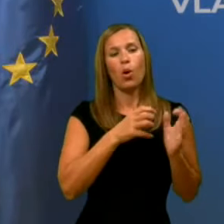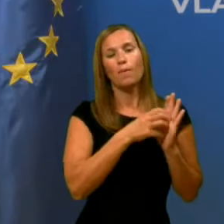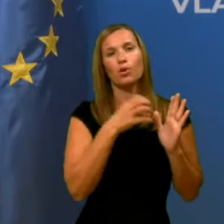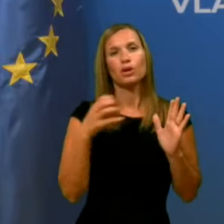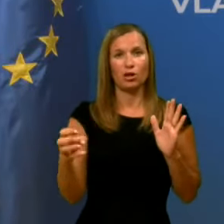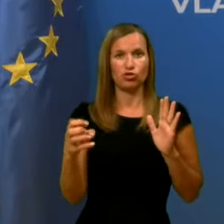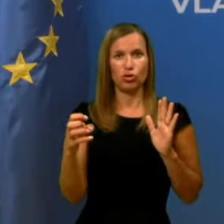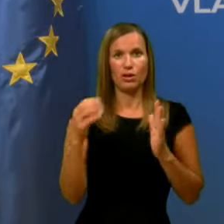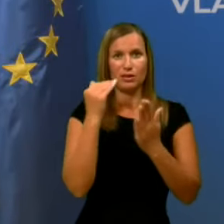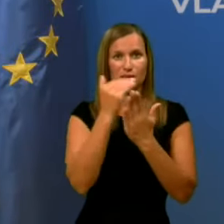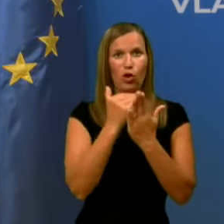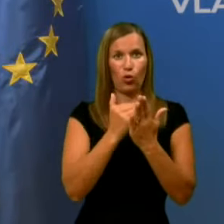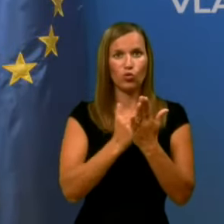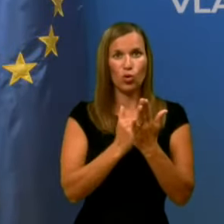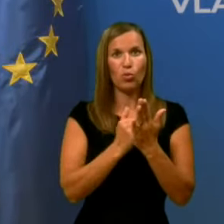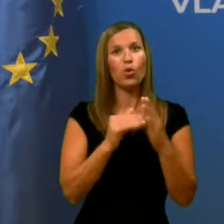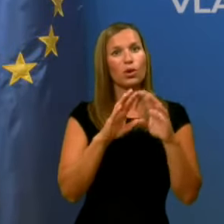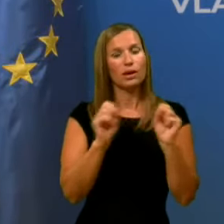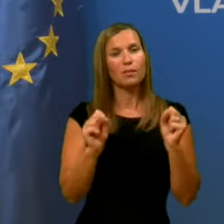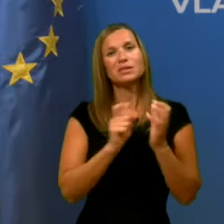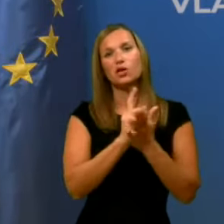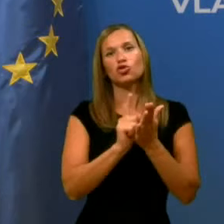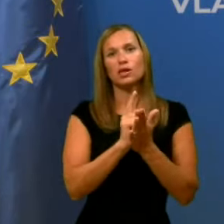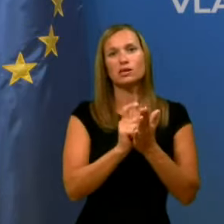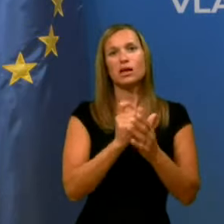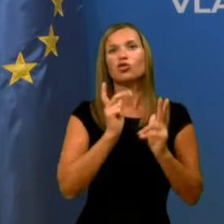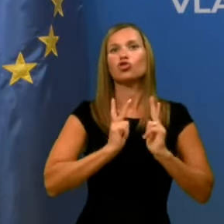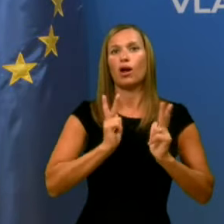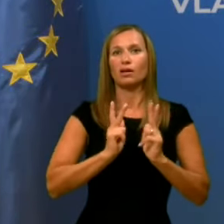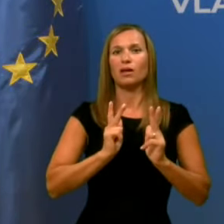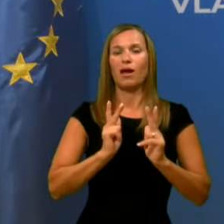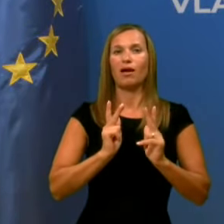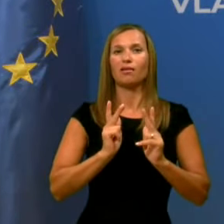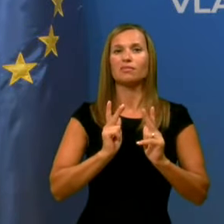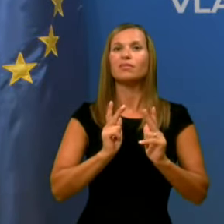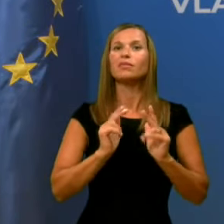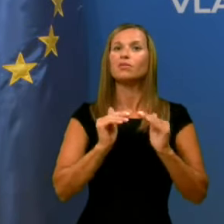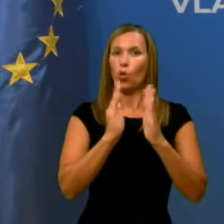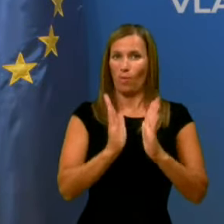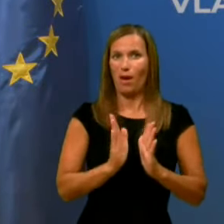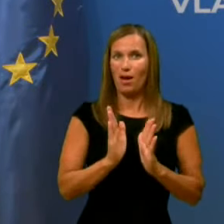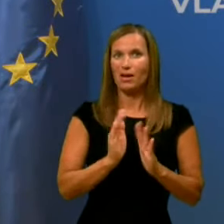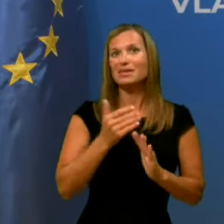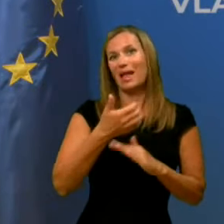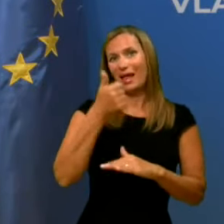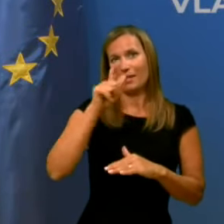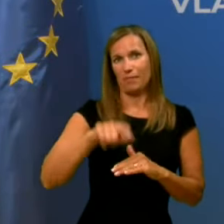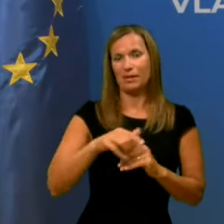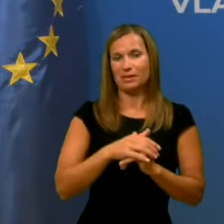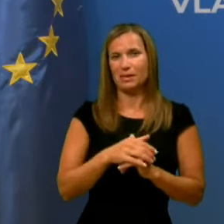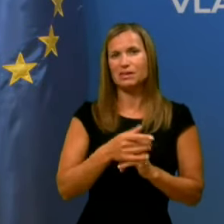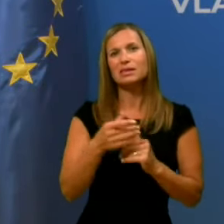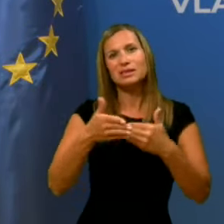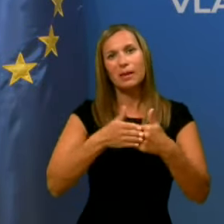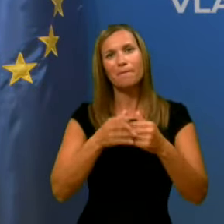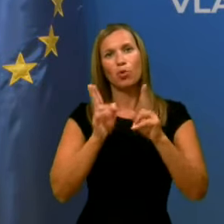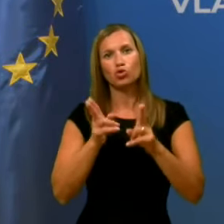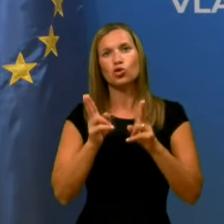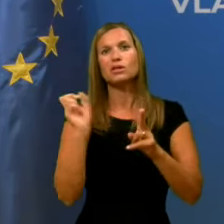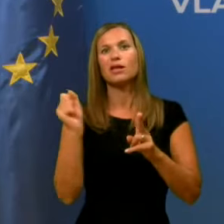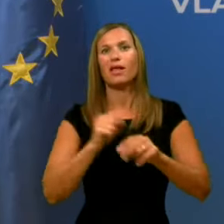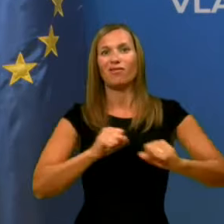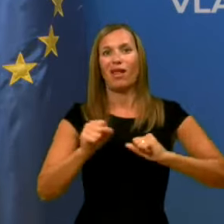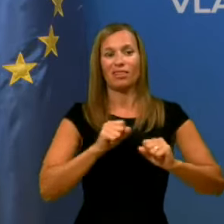zakonom ukrep za častnega čakanja na delo doma za en mesec, z možnostjo, da vlada s prejemom